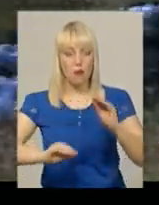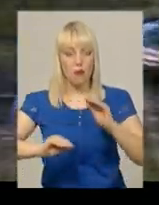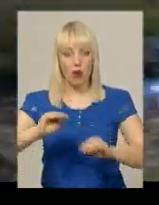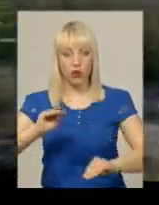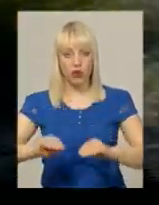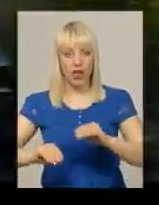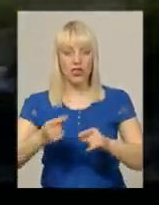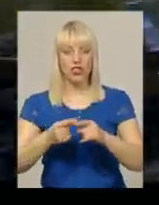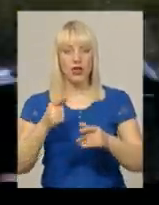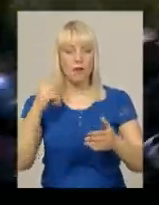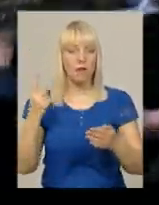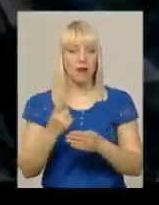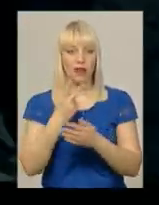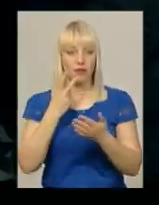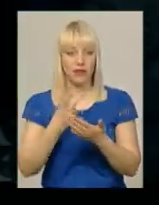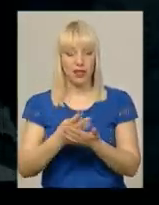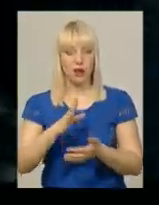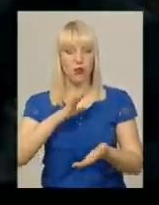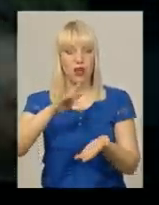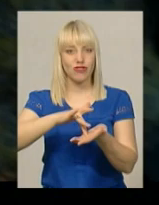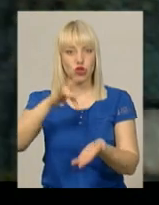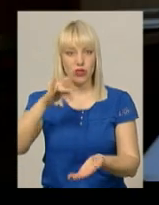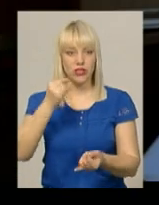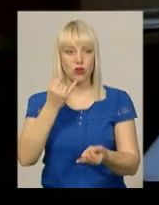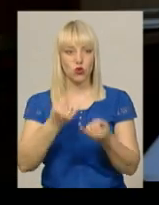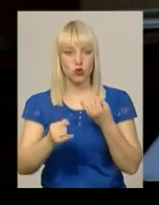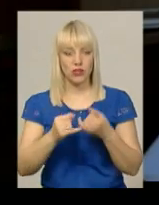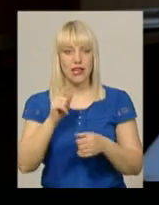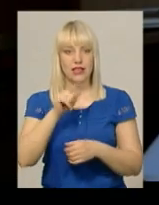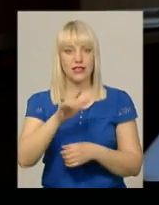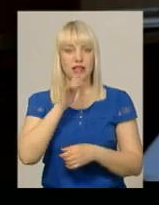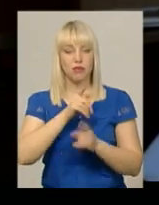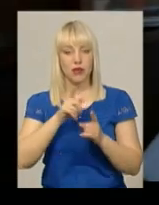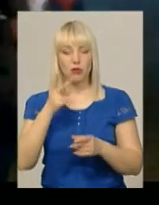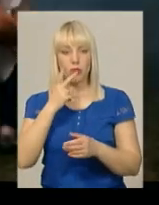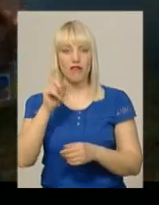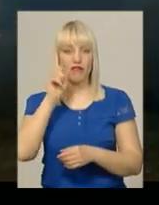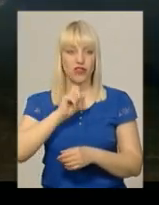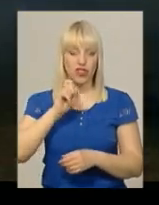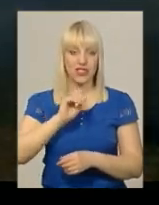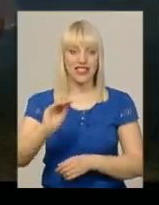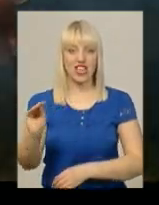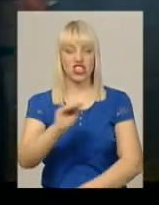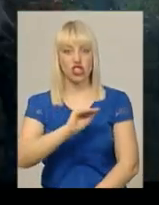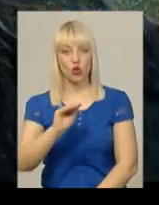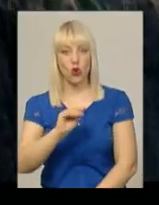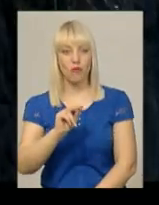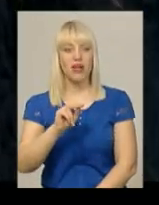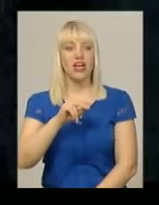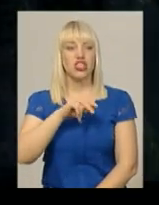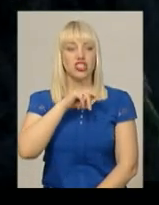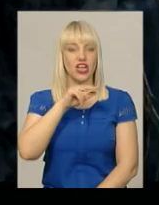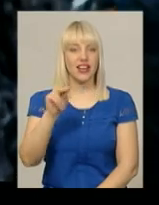'єра відбулася у столиці торік у жовтні. З тих пір кінофільм побачили жителі Вінниці, Чернігова, Житомира, Львова і Тернополя. «Тримай біля